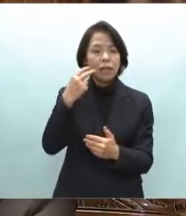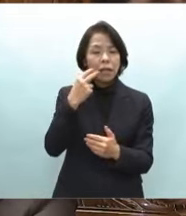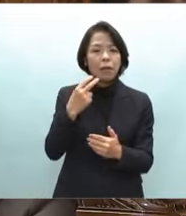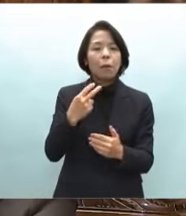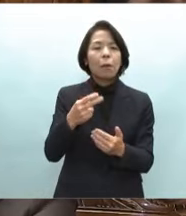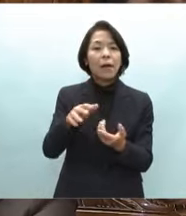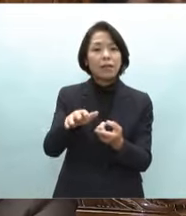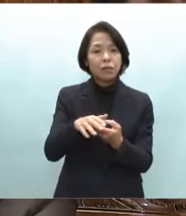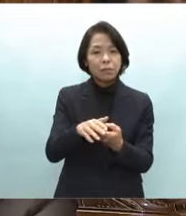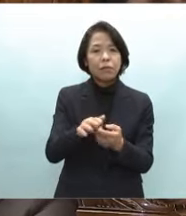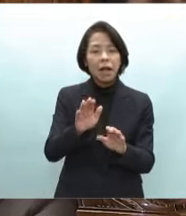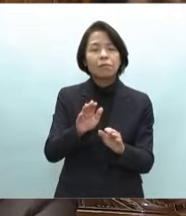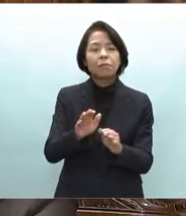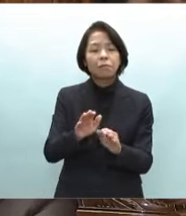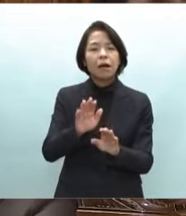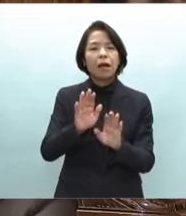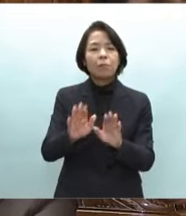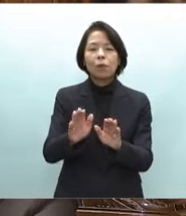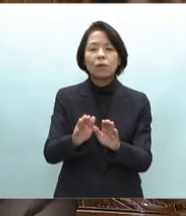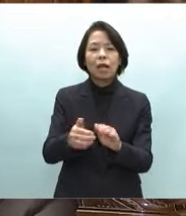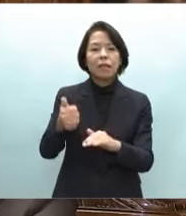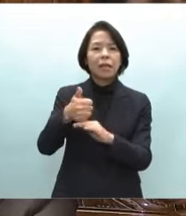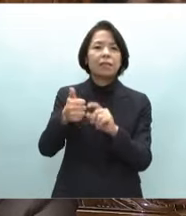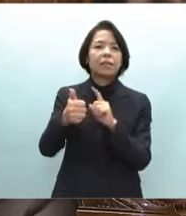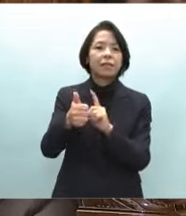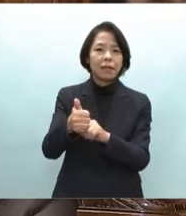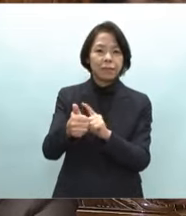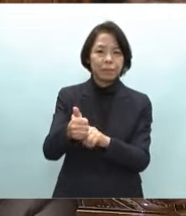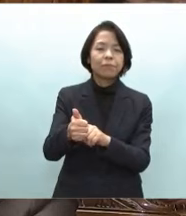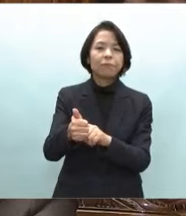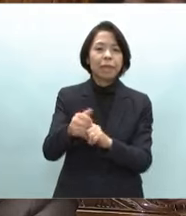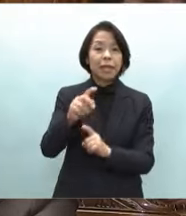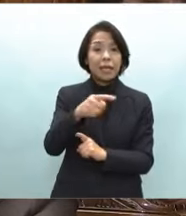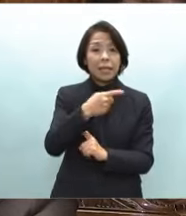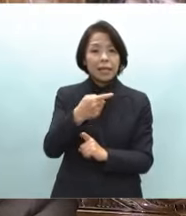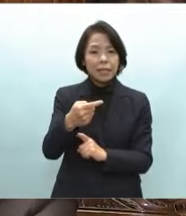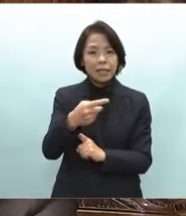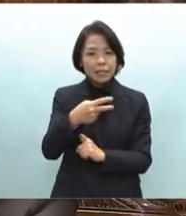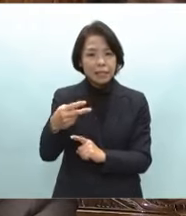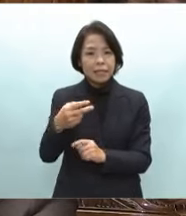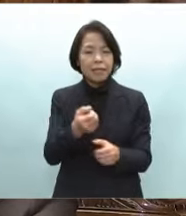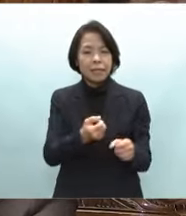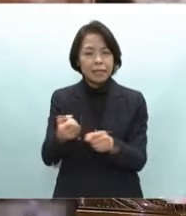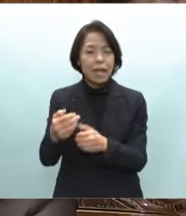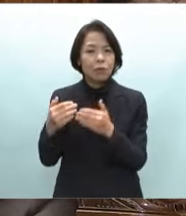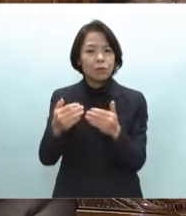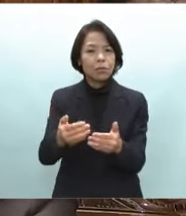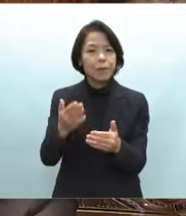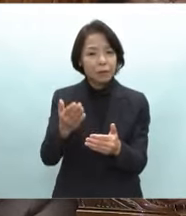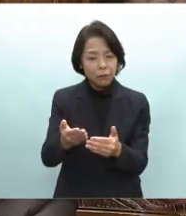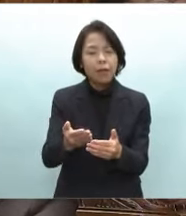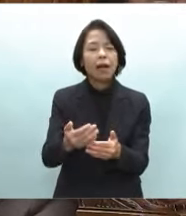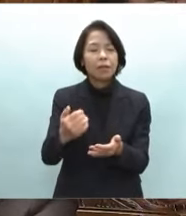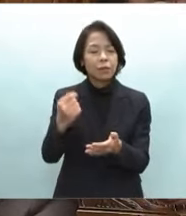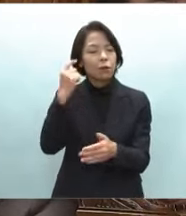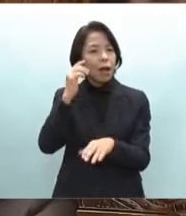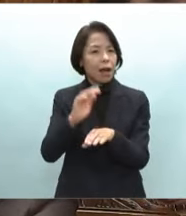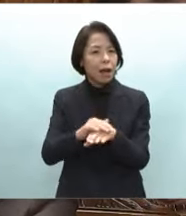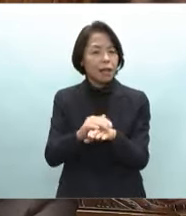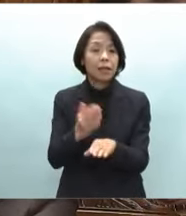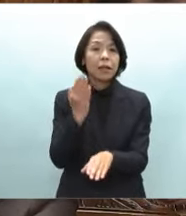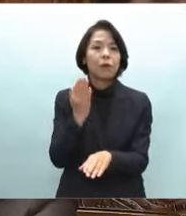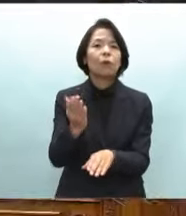臣にいかにして1.5次避難二次避難を迅速に実施していくのかそのお考えをお伺いします